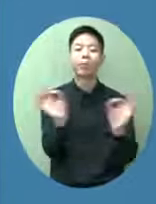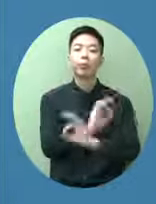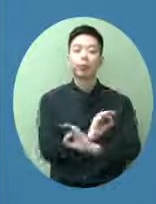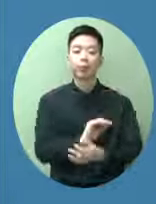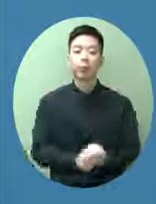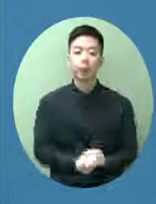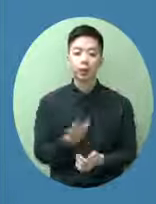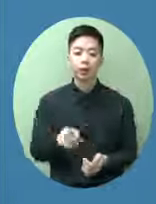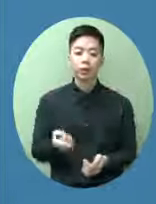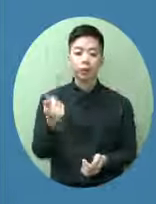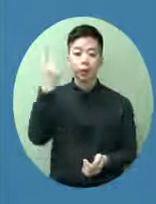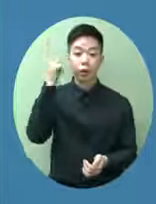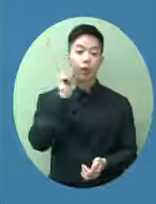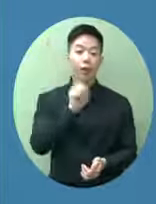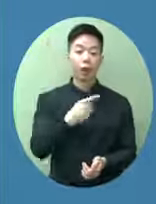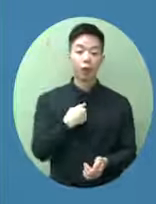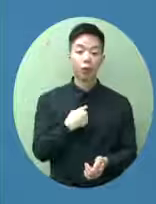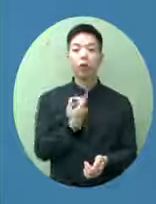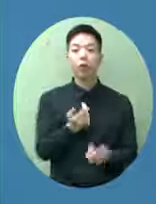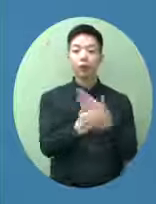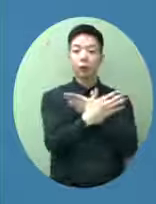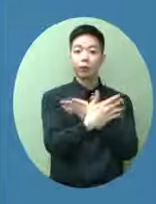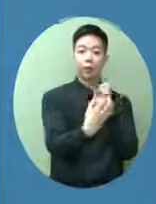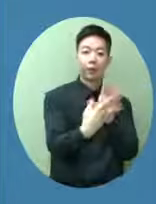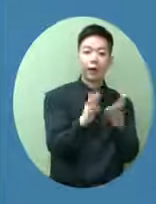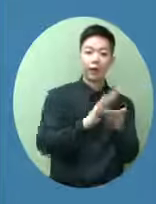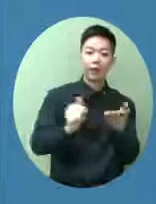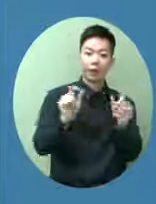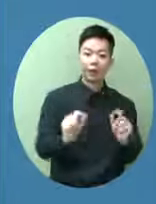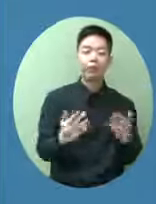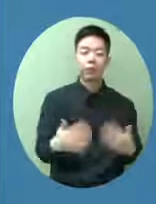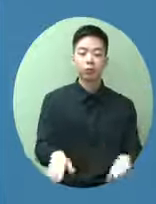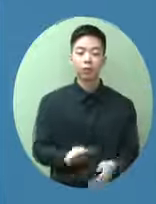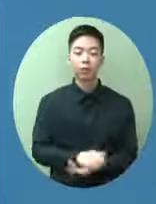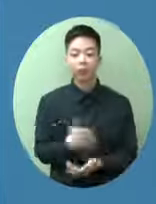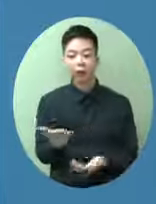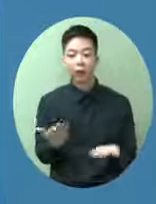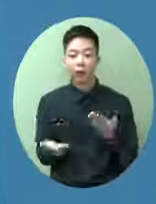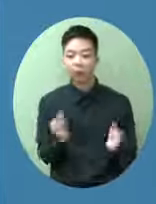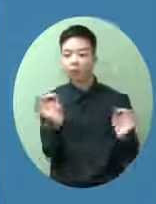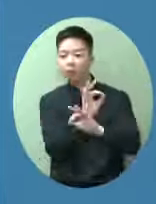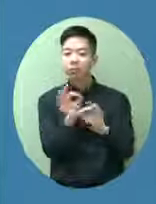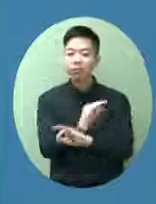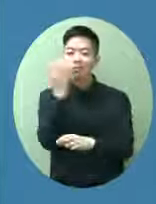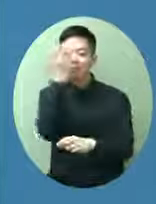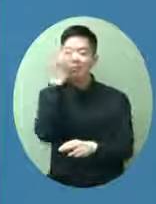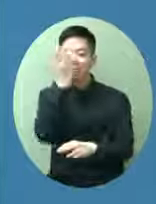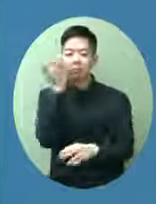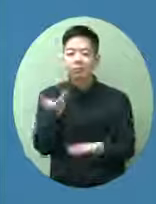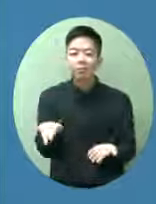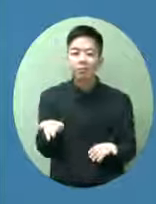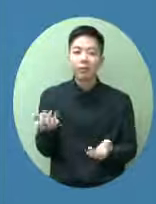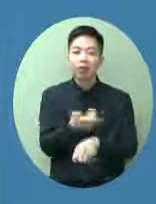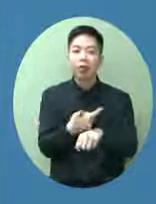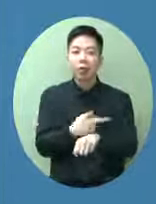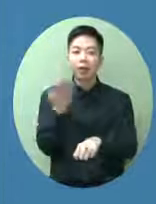其實上星期我親自和總令澄清了不過在溝通上他們不知為何這麼久才可以昨晚